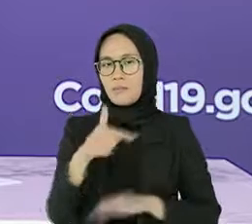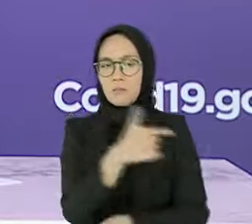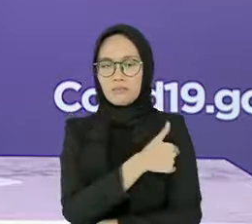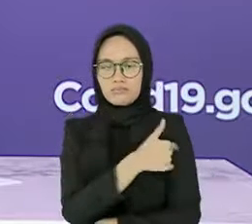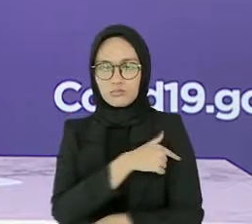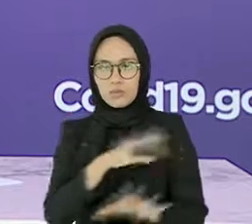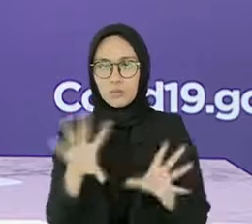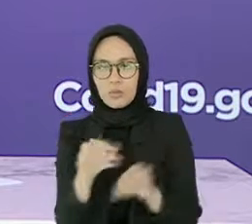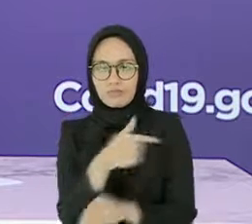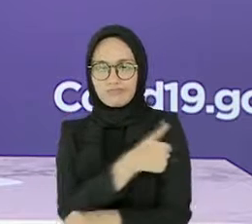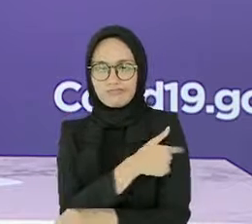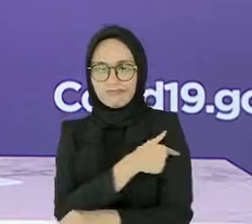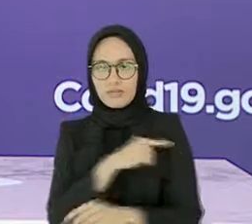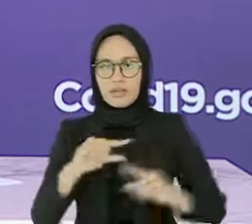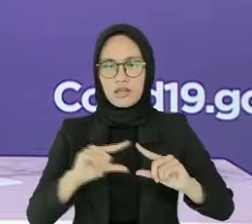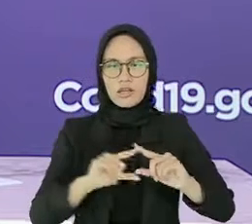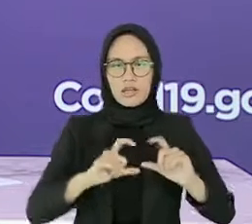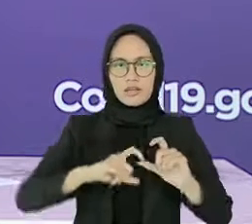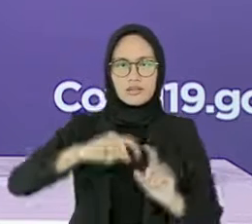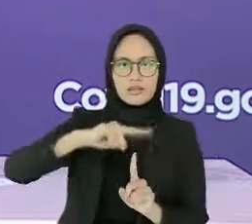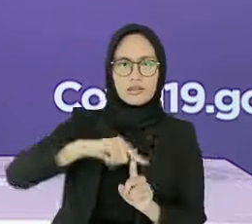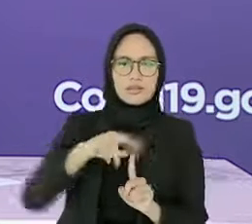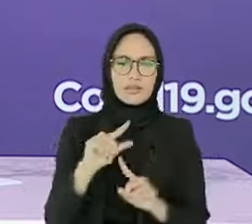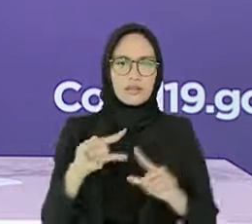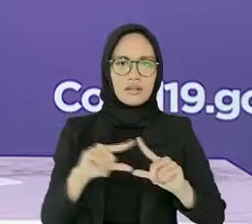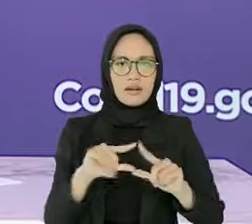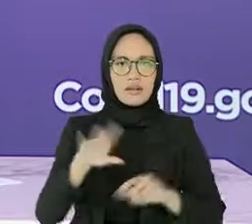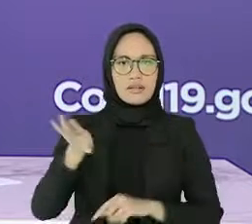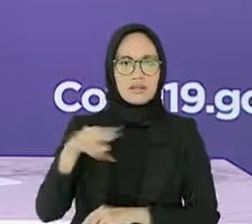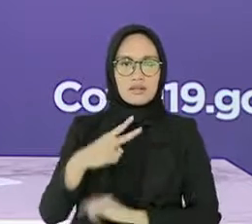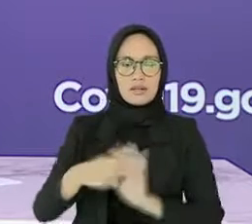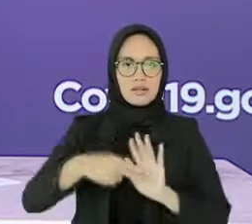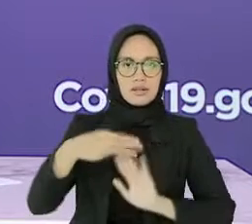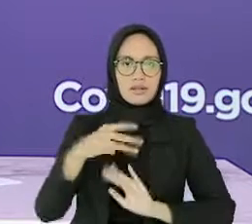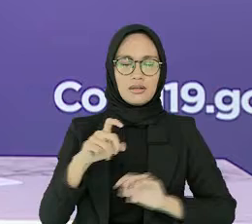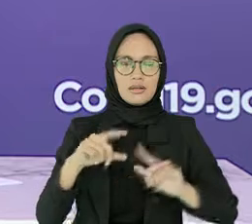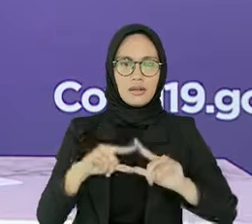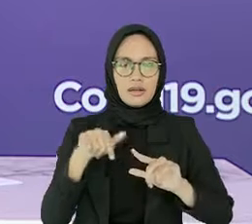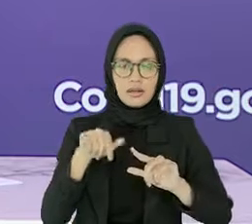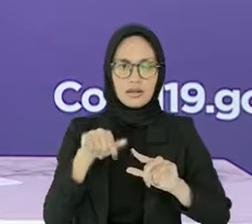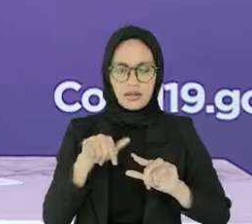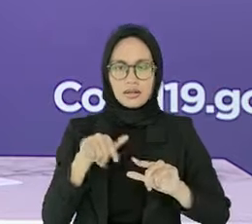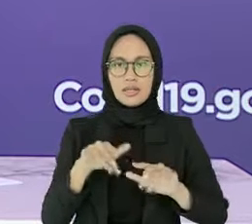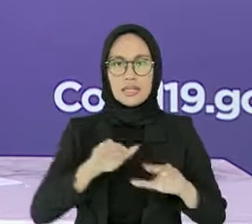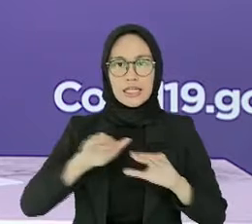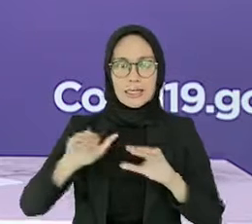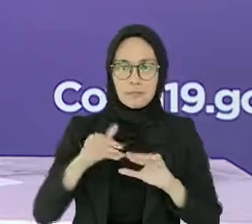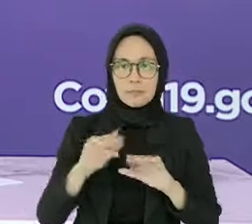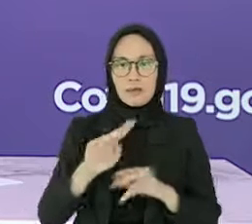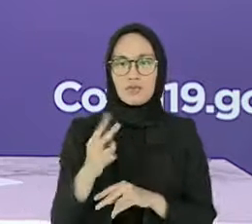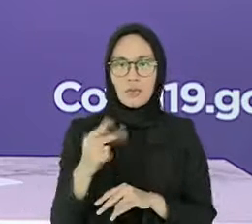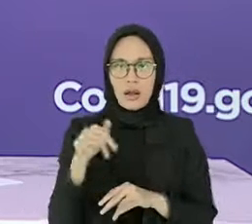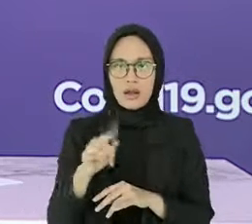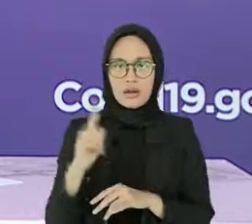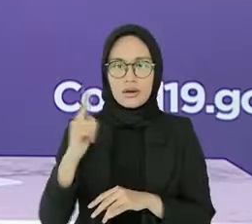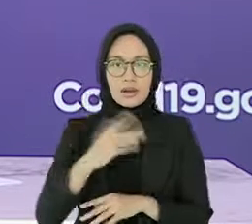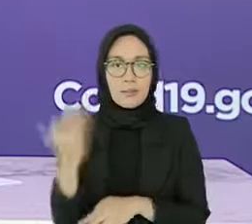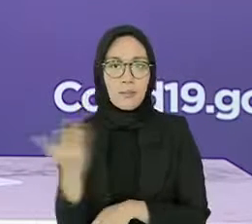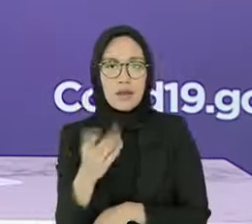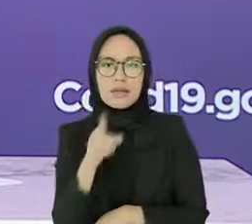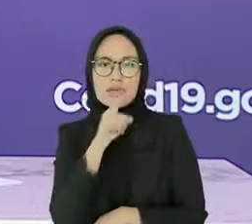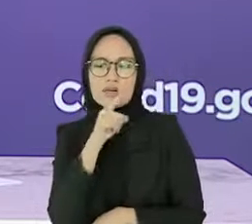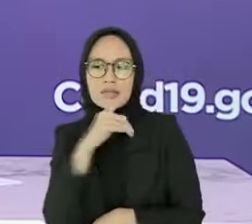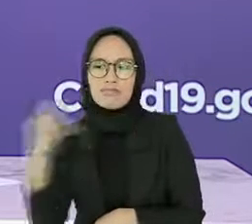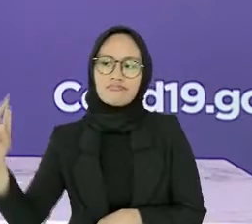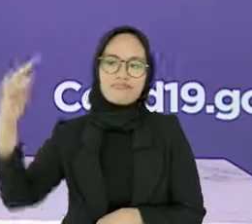vaksin AstraZeneca. Ini merupakan kiriman kedua vaksin COVID-19 dari pemerintah Inggris. Dengan